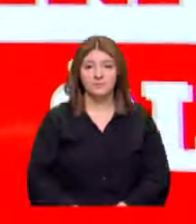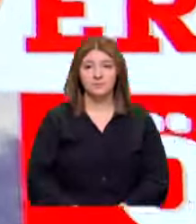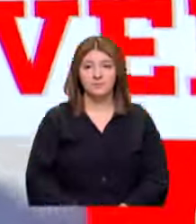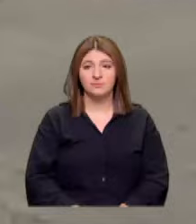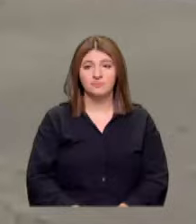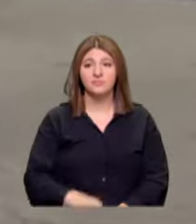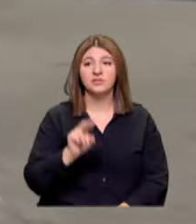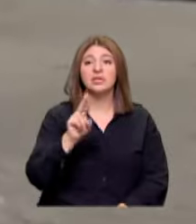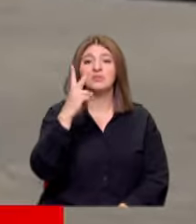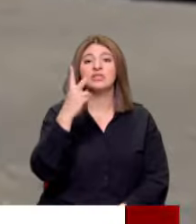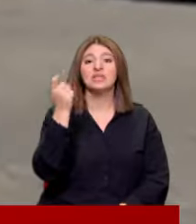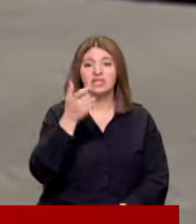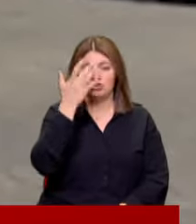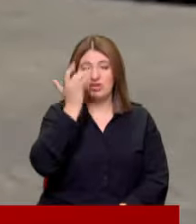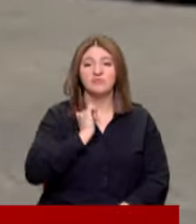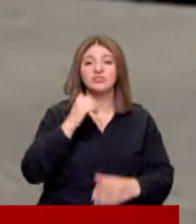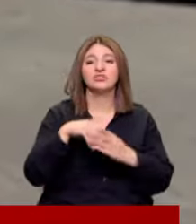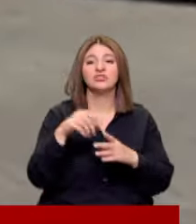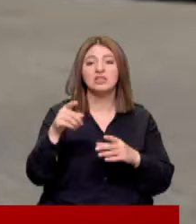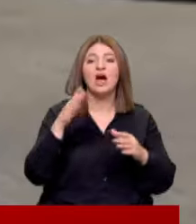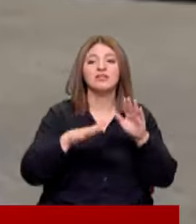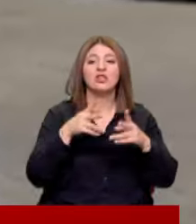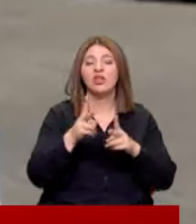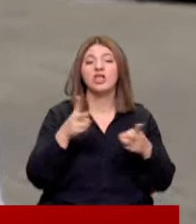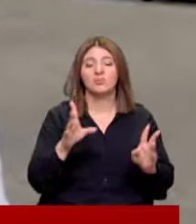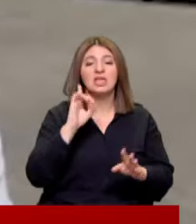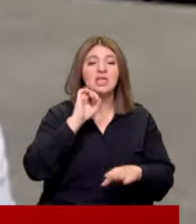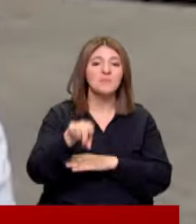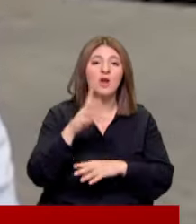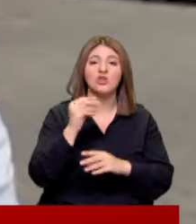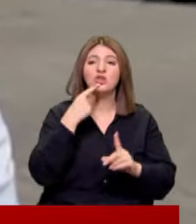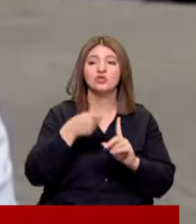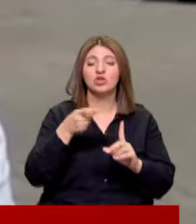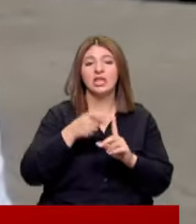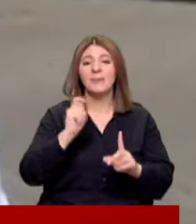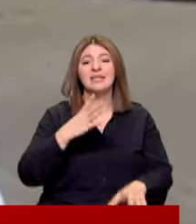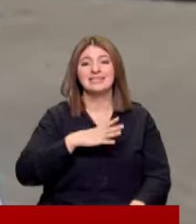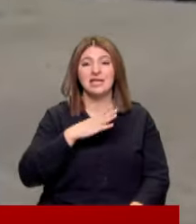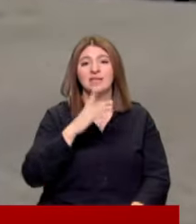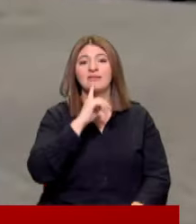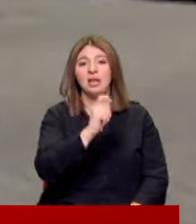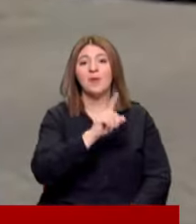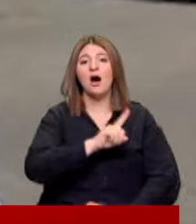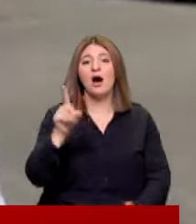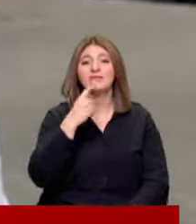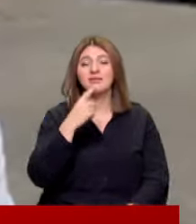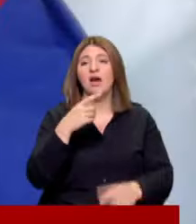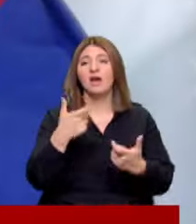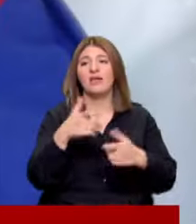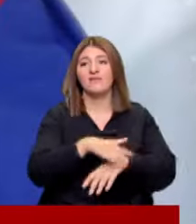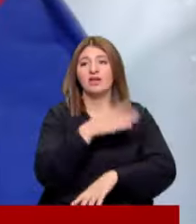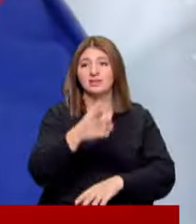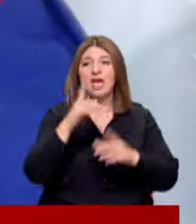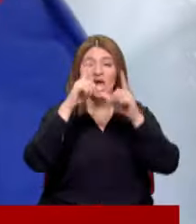72 şehidimiz için adalet yolu açılmadı İhmali olanların soruşturulması talebine Hayır dedi Hatay valisi